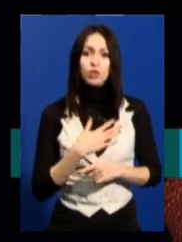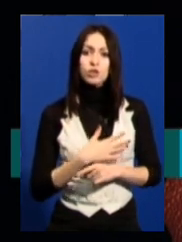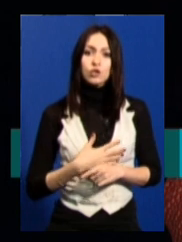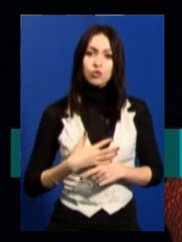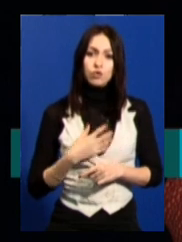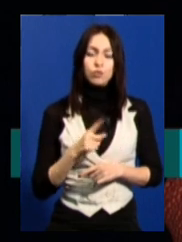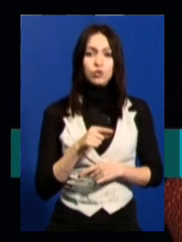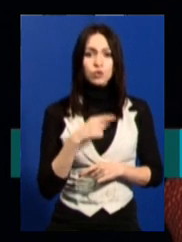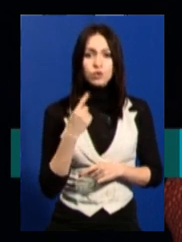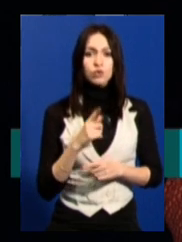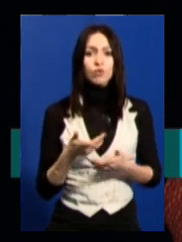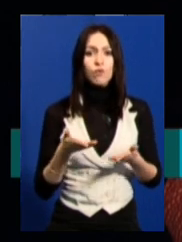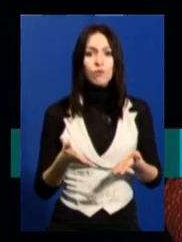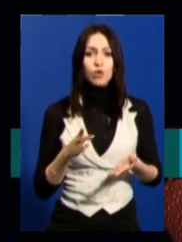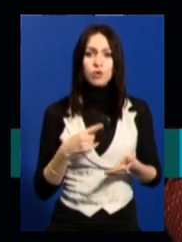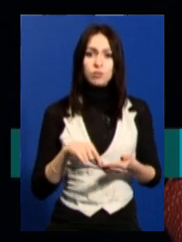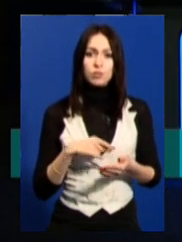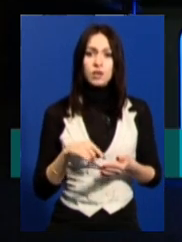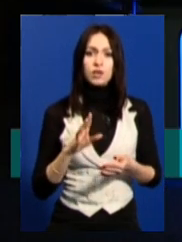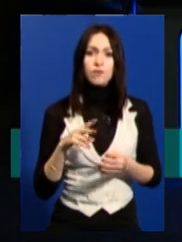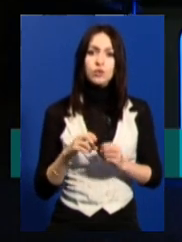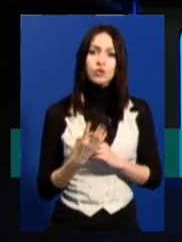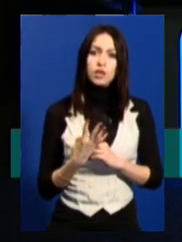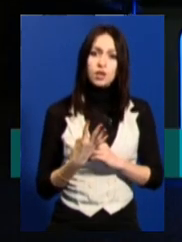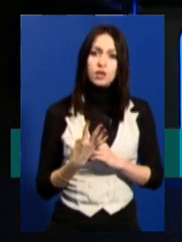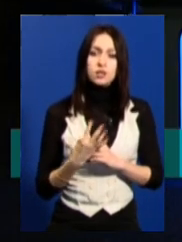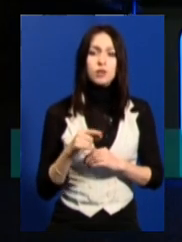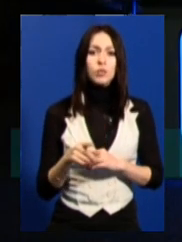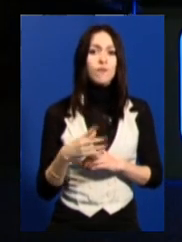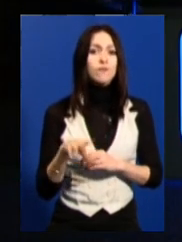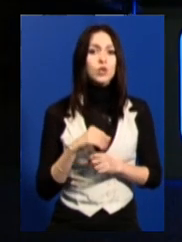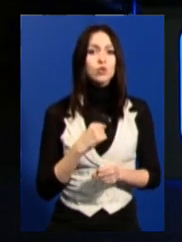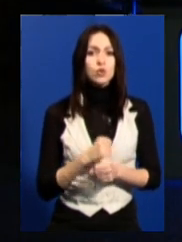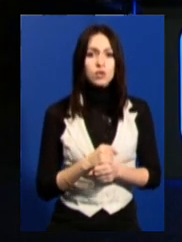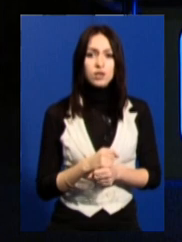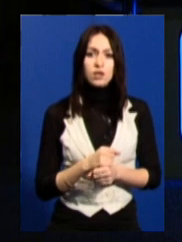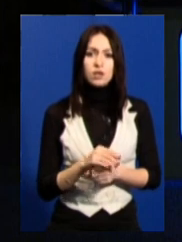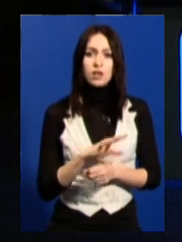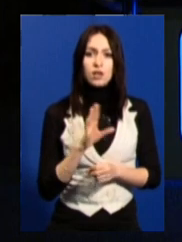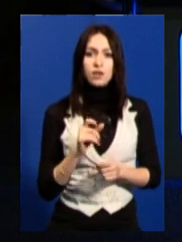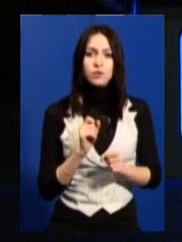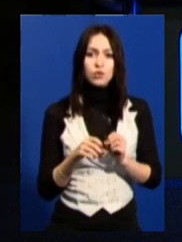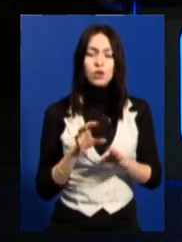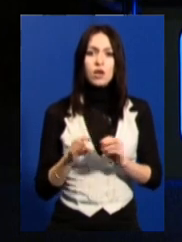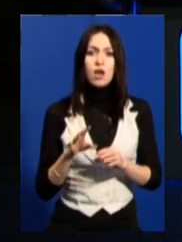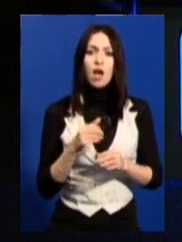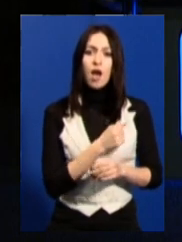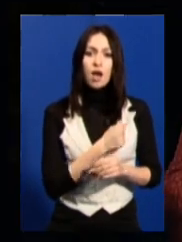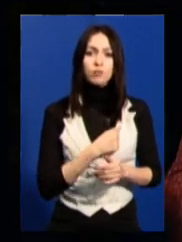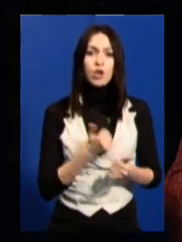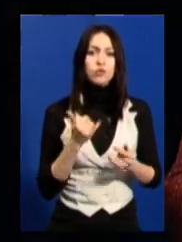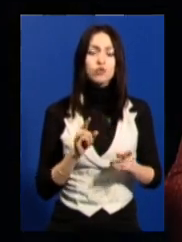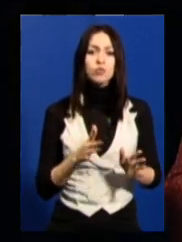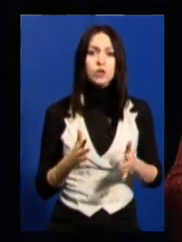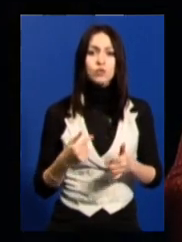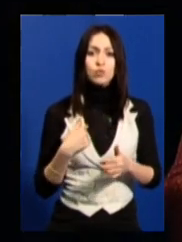він каже, що ось ми в 2014-му все робили, все скидали на армію, а зараз чокується. І